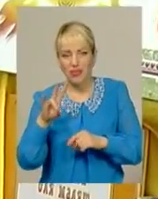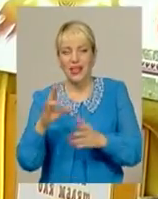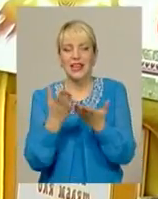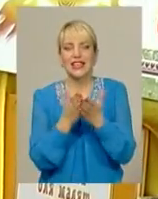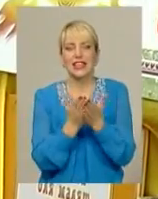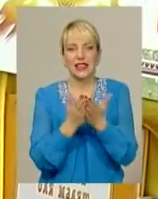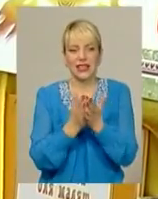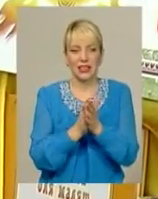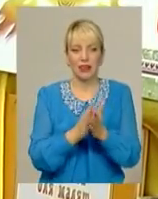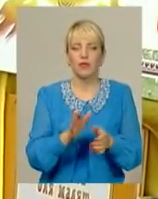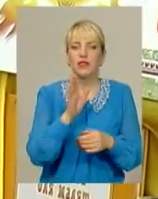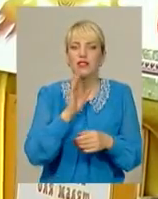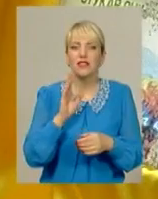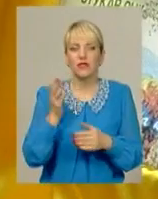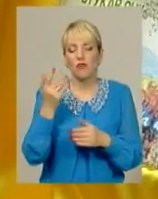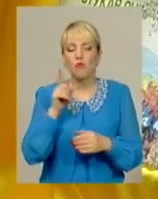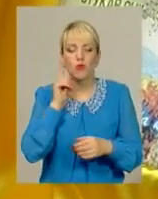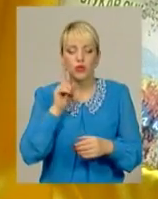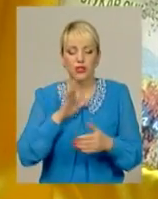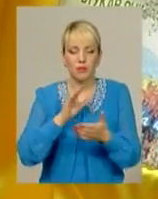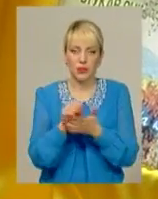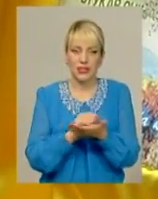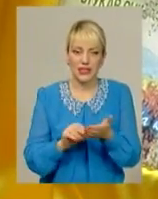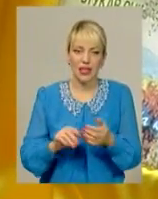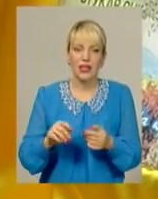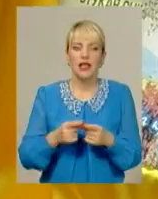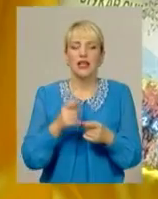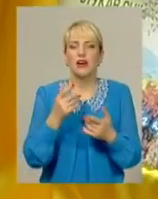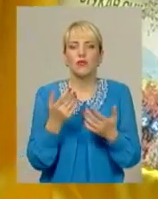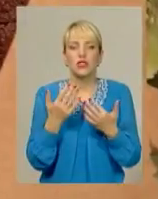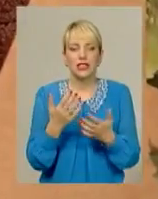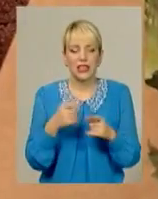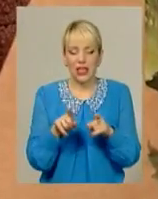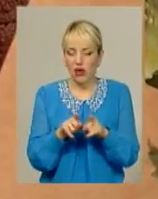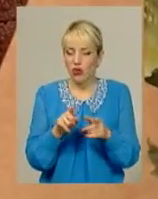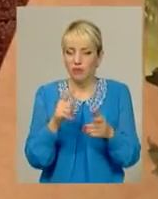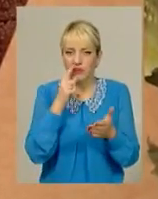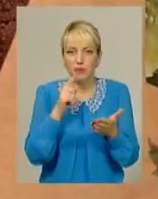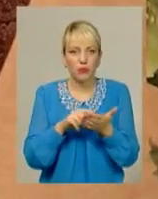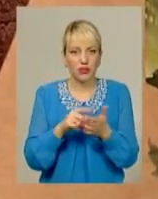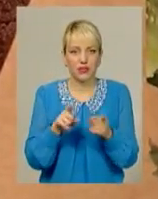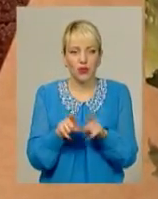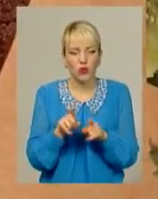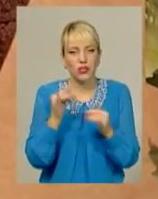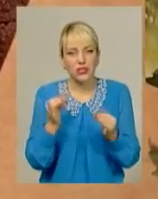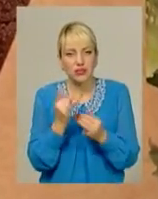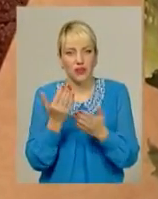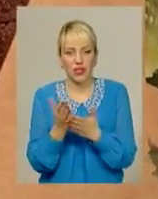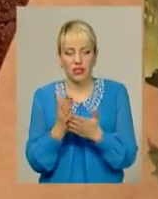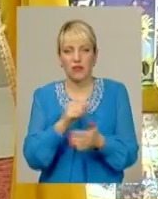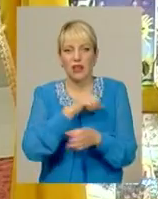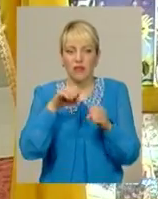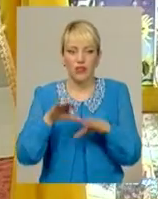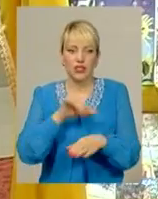хотіла почитати щось про кохання, боротьбу та перемогу. Каже, оскільки така книга під руку не трапилась, то вирішила написати її